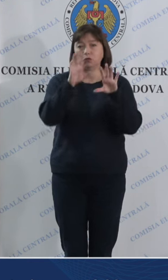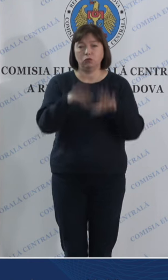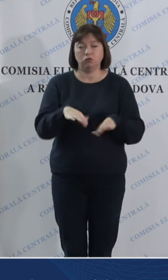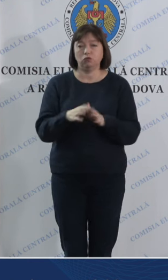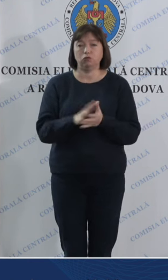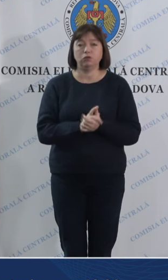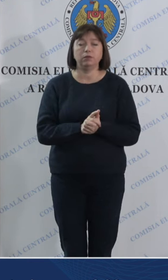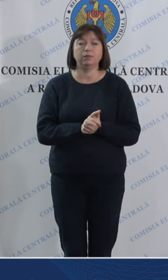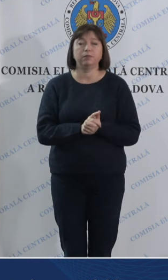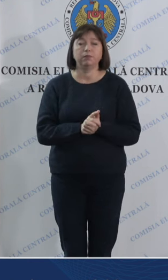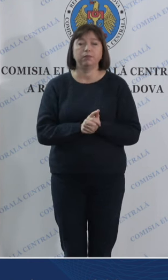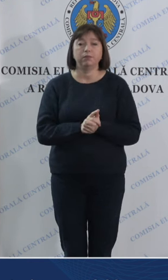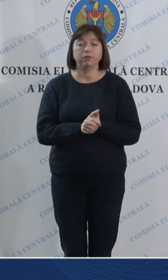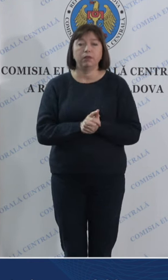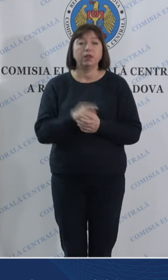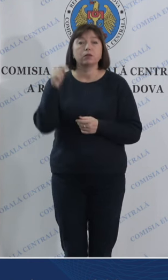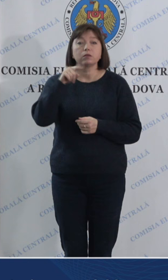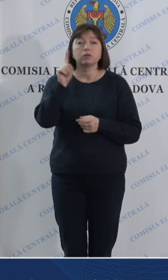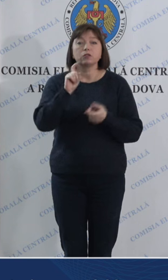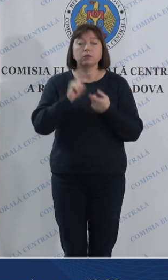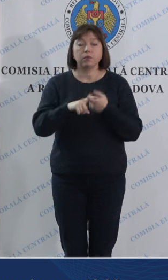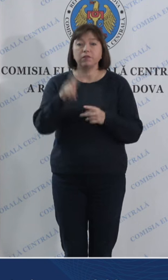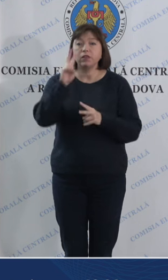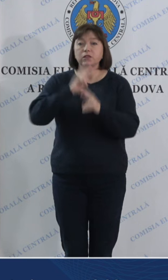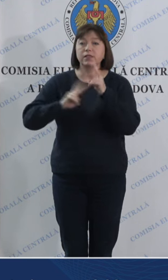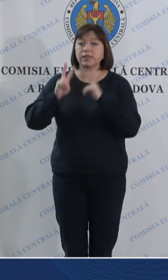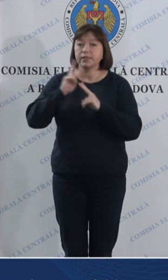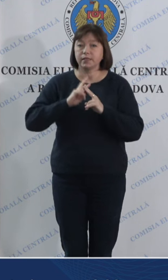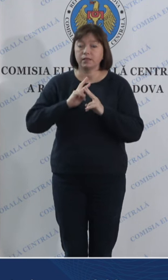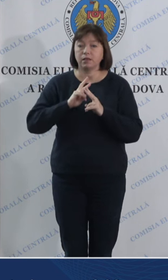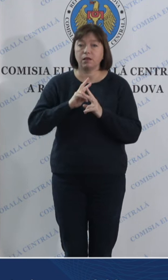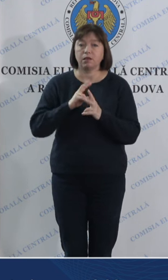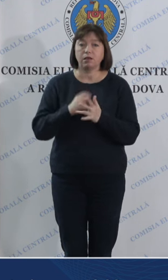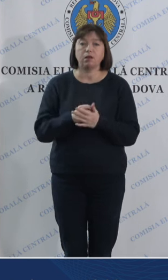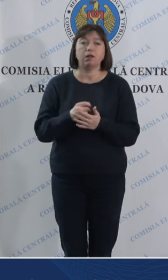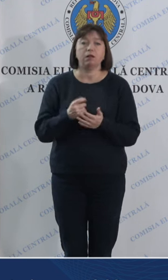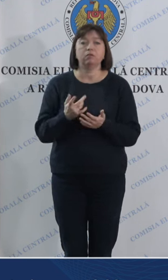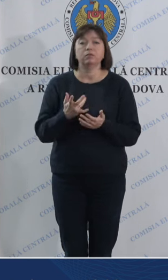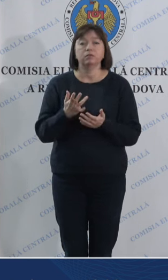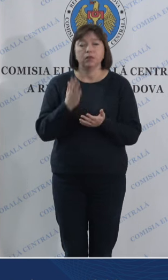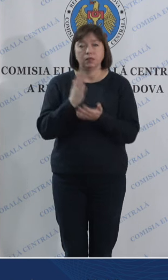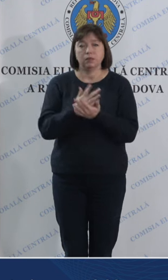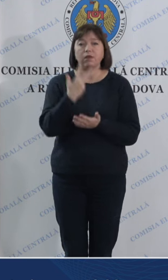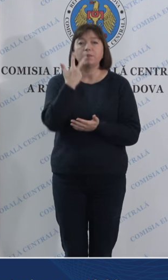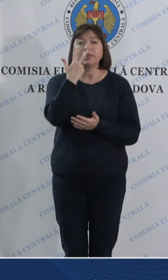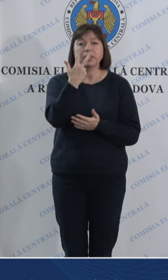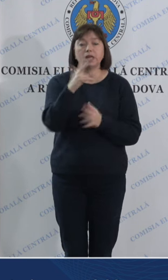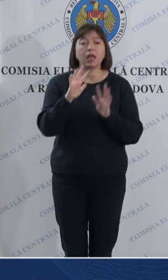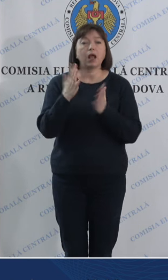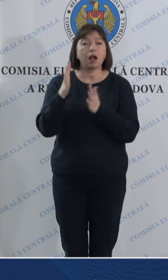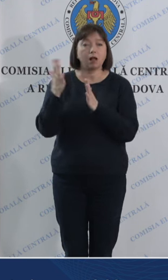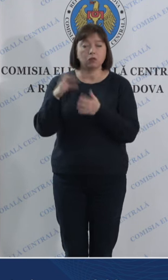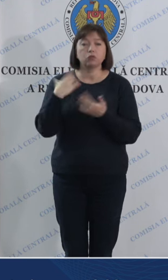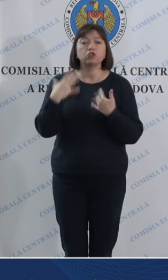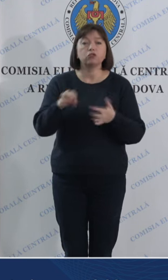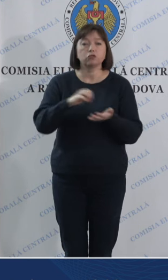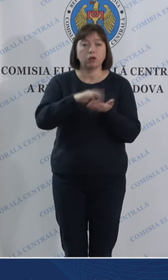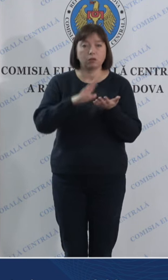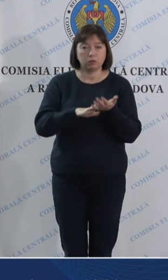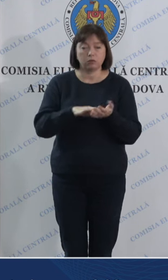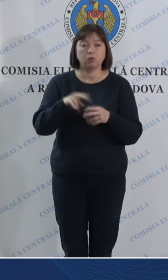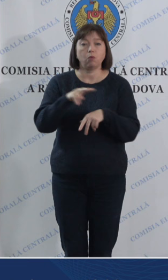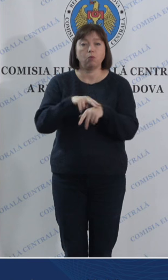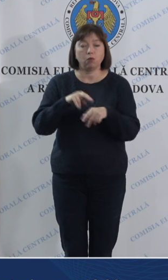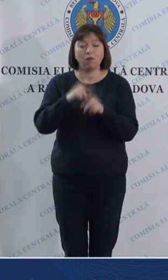în ce își prevește sesizările avem trei cazuri documentate de poliție pentru